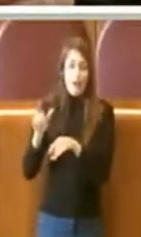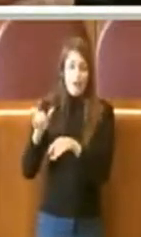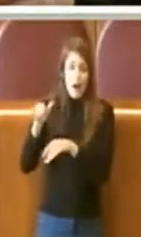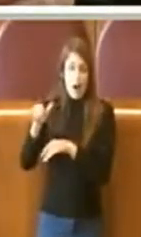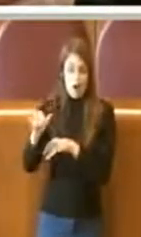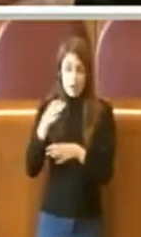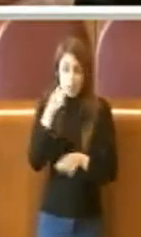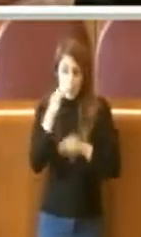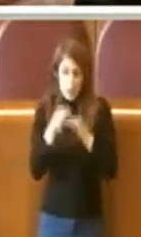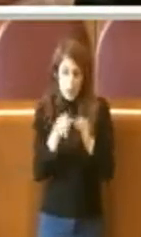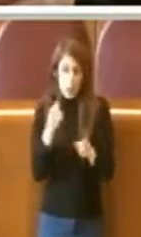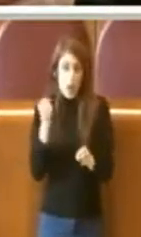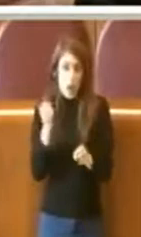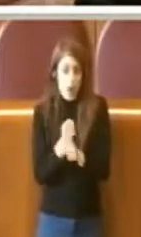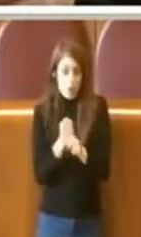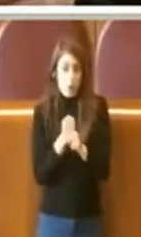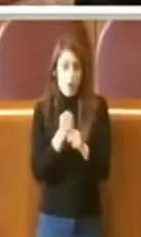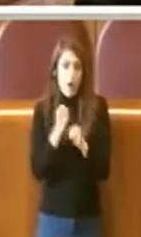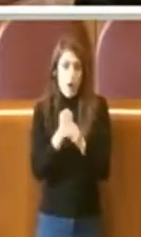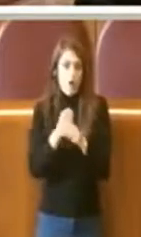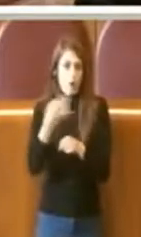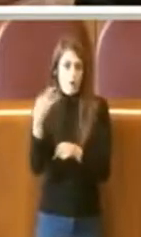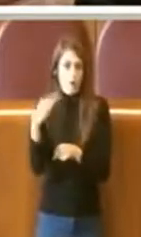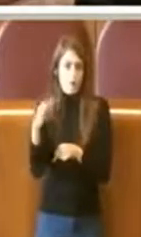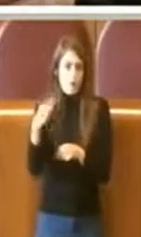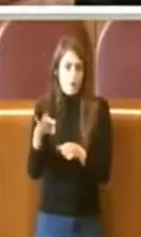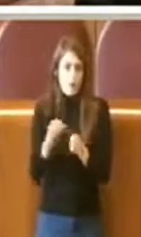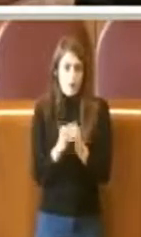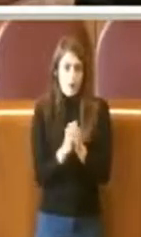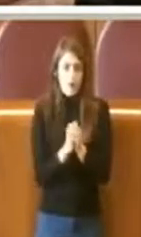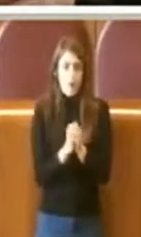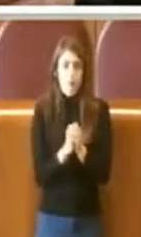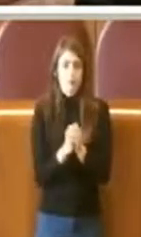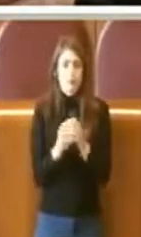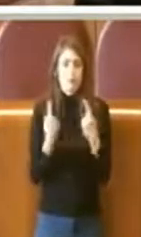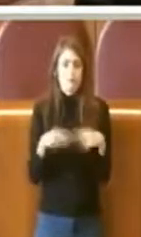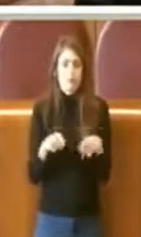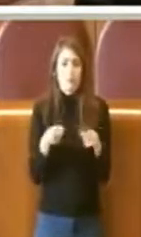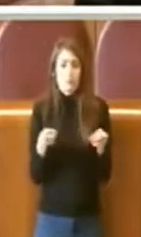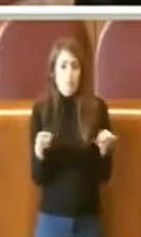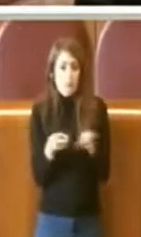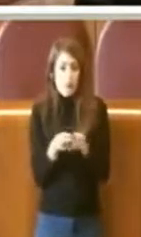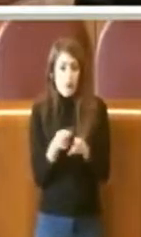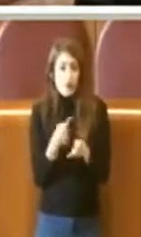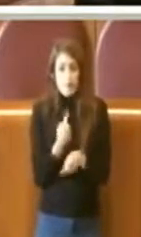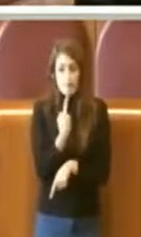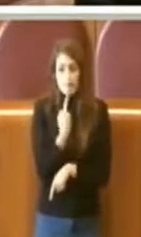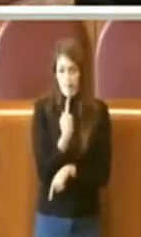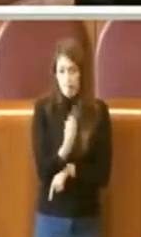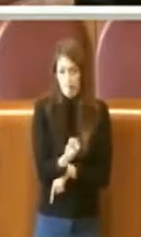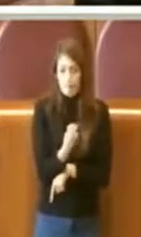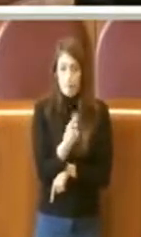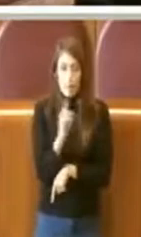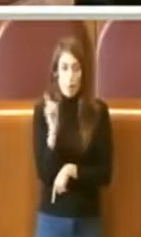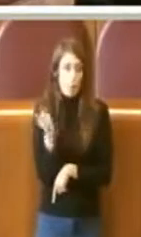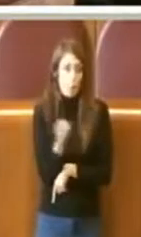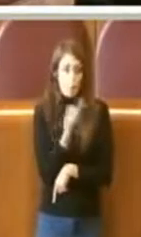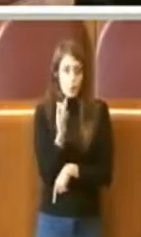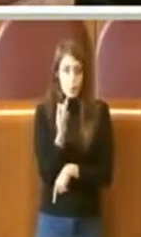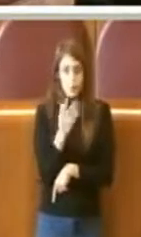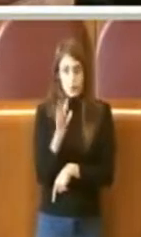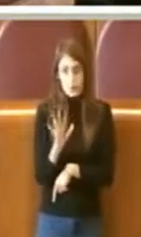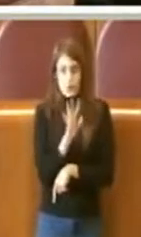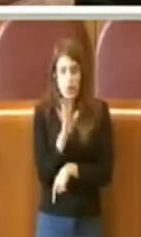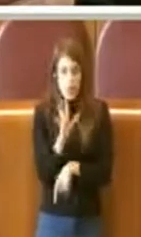lavoro, lavoro qualificato. allora, brevemente, io direi che, e tutti quanti, mi